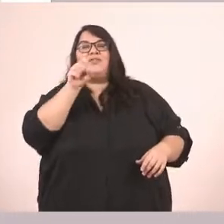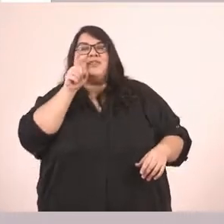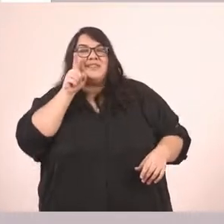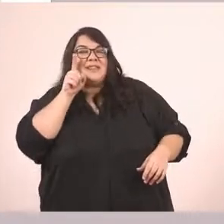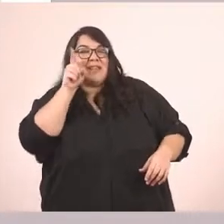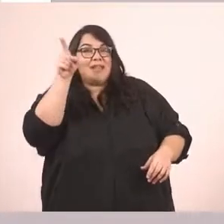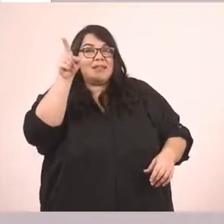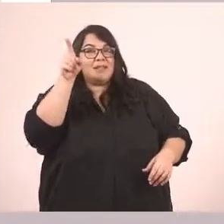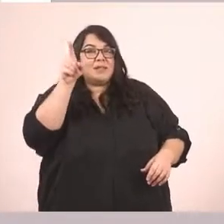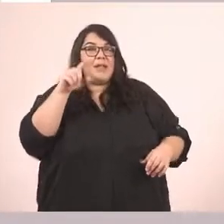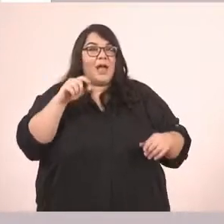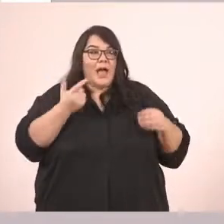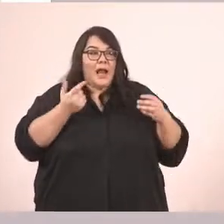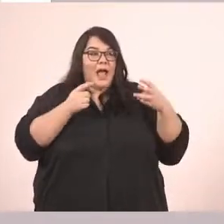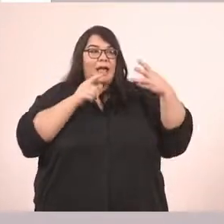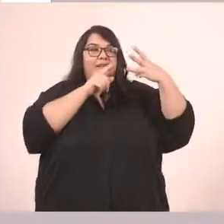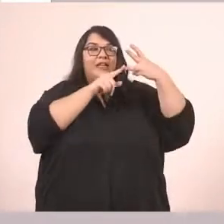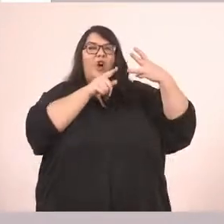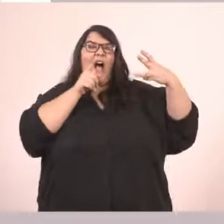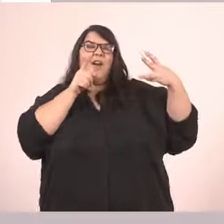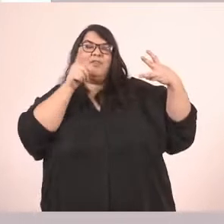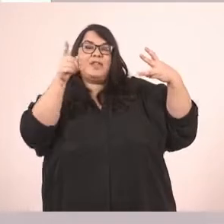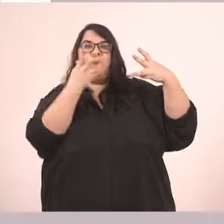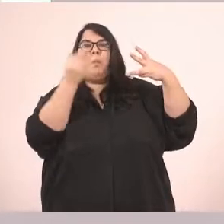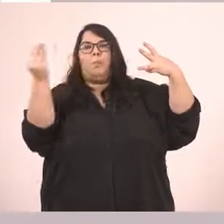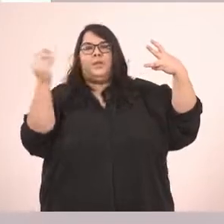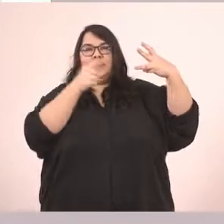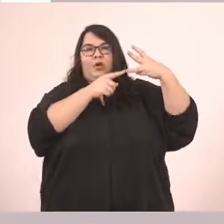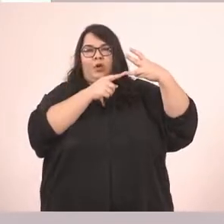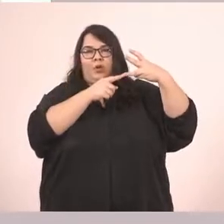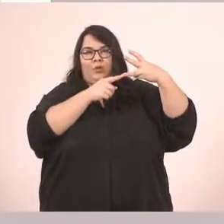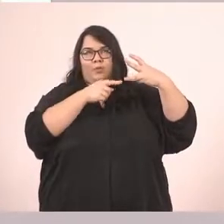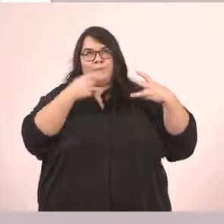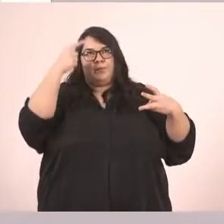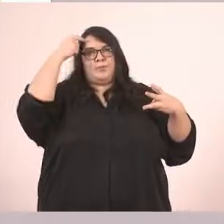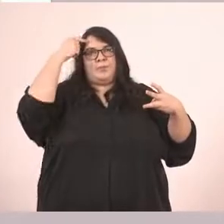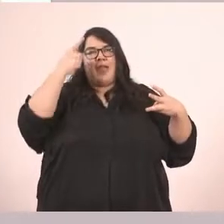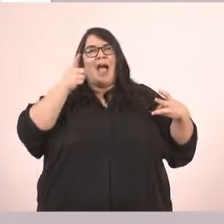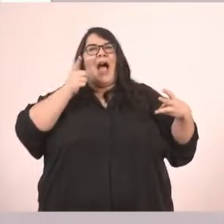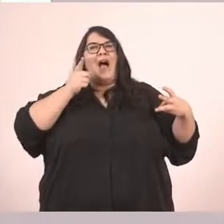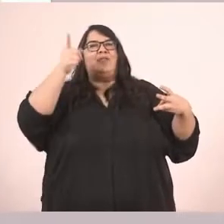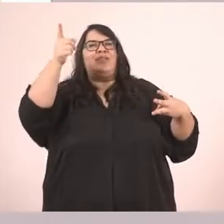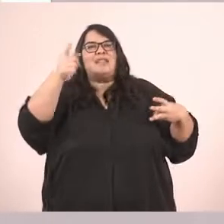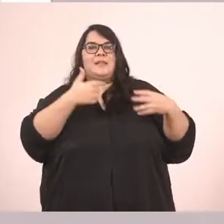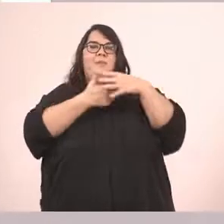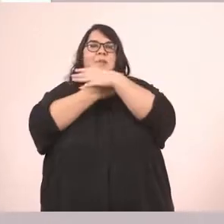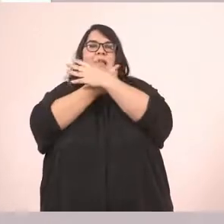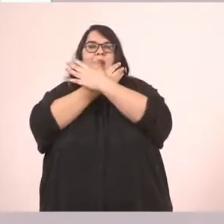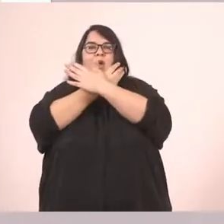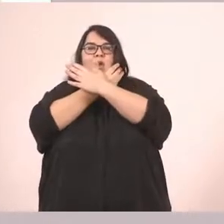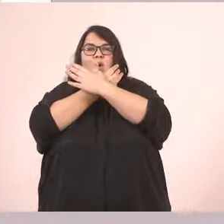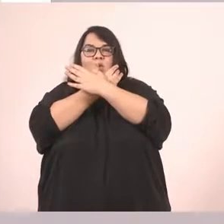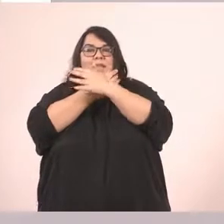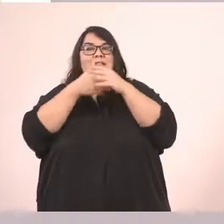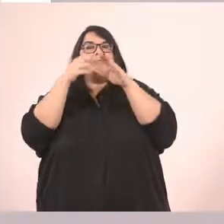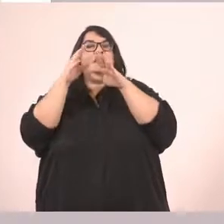στο τρίτο πρόσωπο πληθυντικού αριθμού. Άρα έχοντας στο μυαλό μας το αυτές τι θα πούμε. Αυτές οι